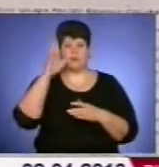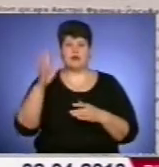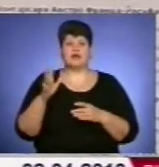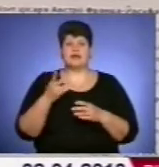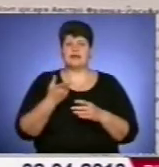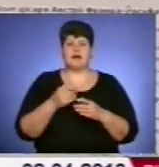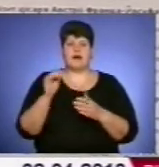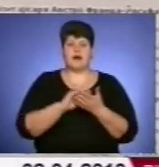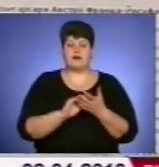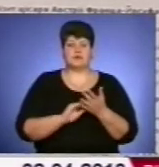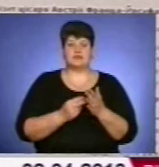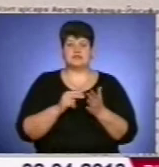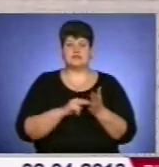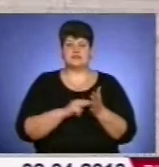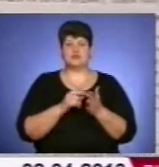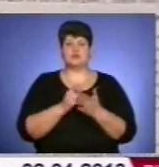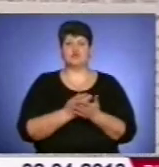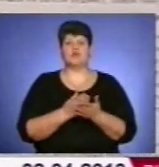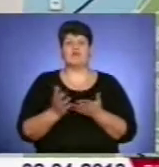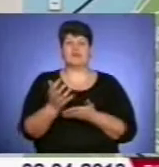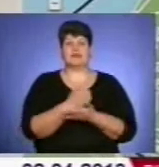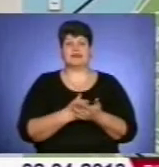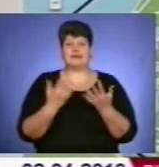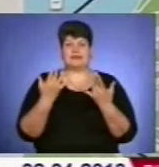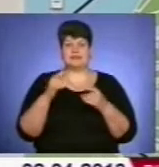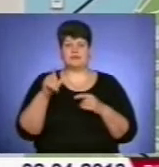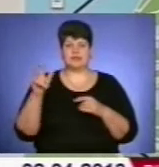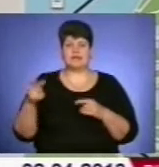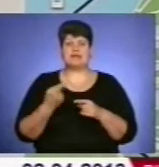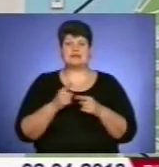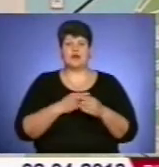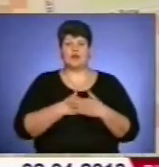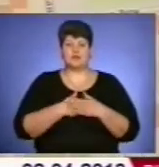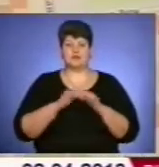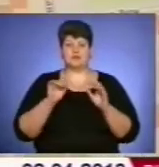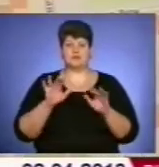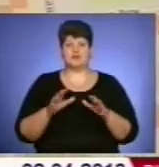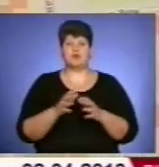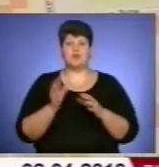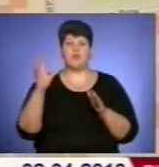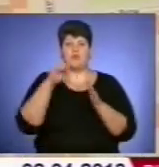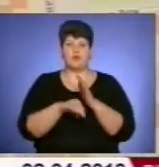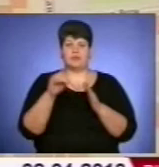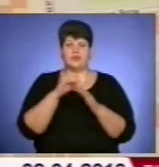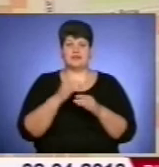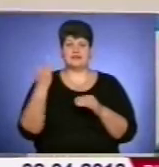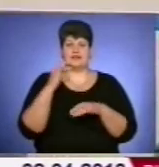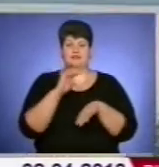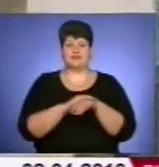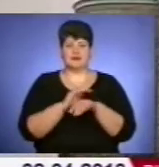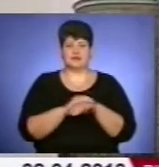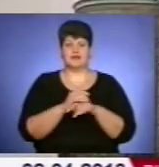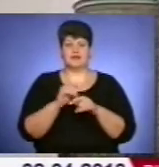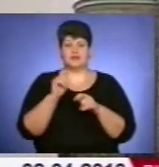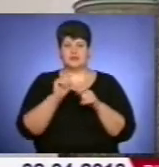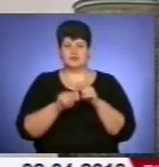ставив за мету зібрати велику кількість відвідувачів. Це улюблена справа. Щоб поповнити сайт цікавими фактами, Тарас не лише досліджує